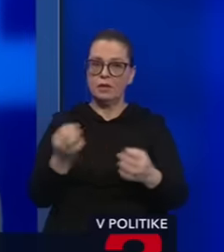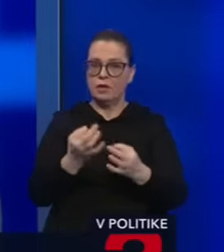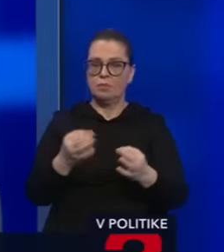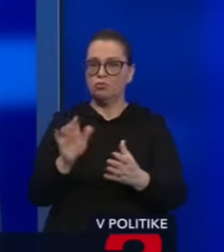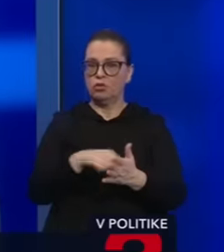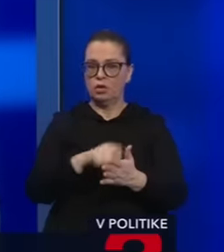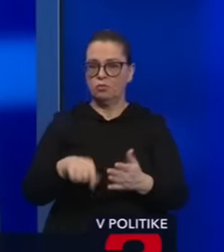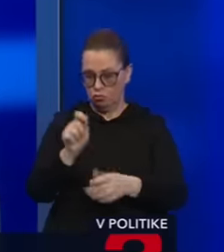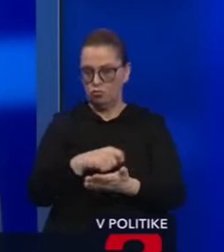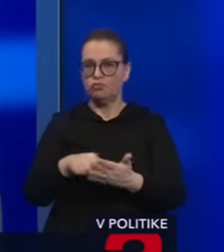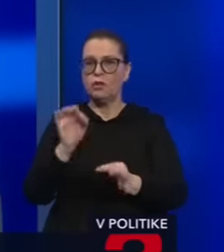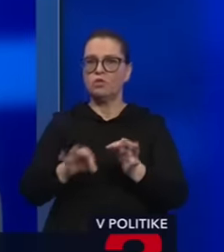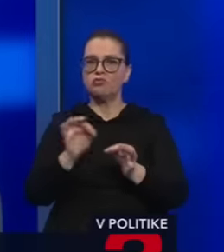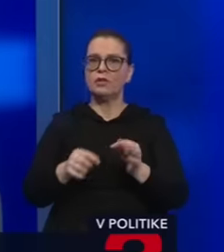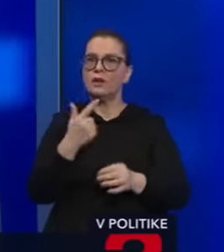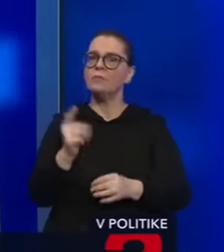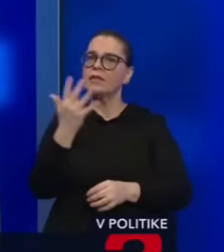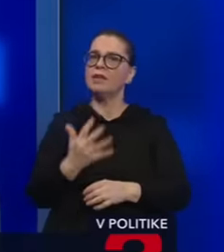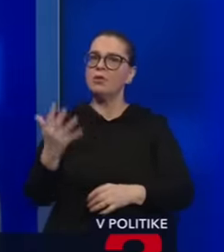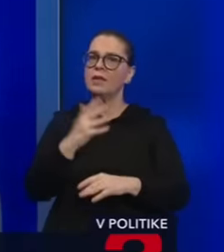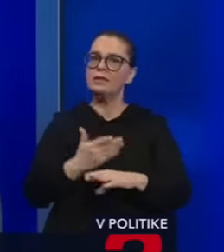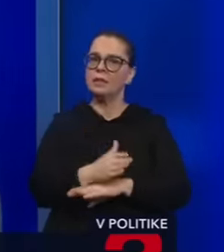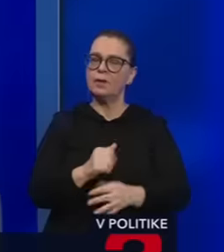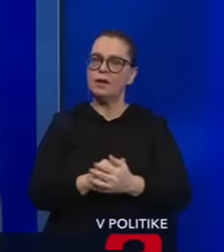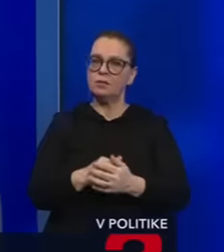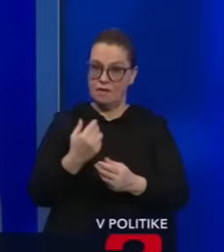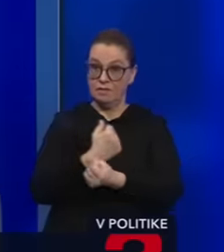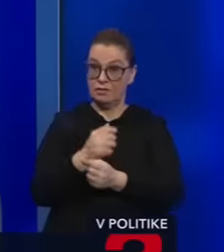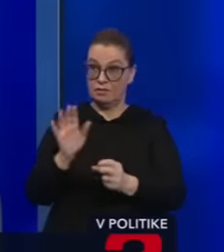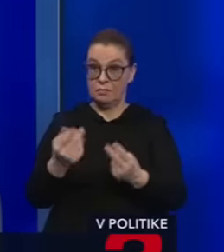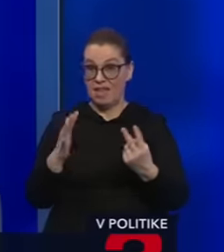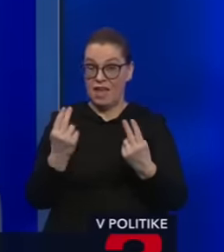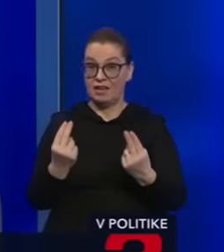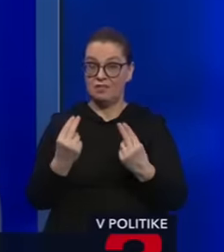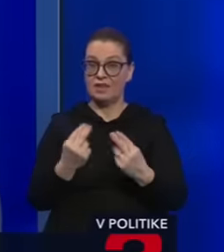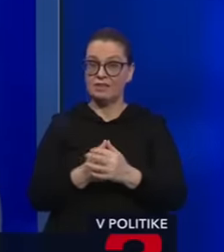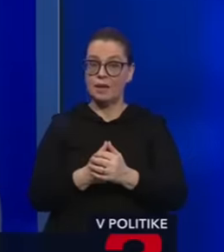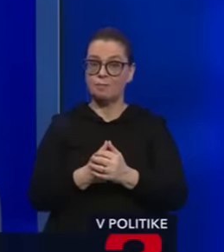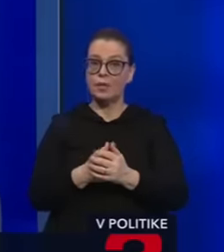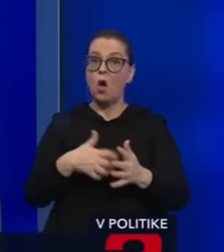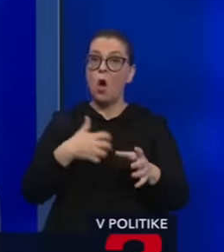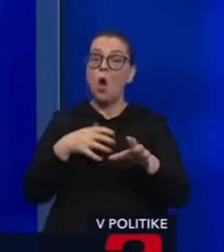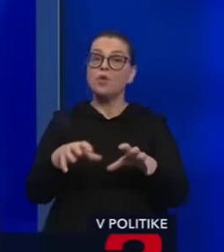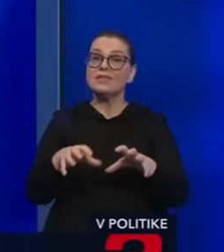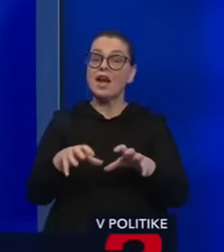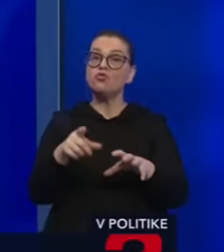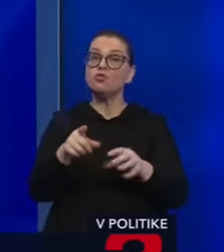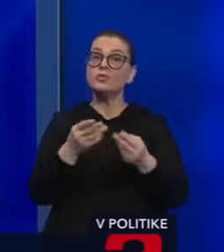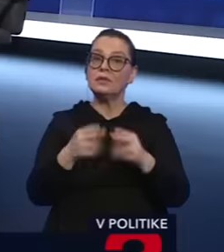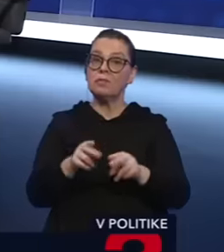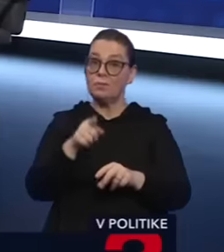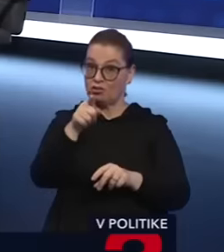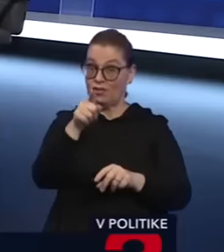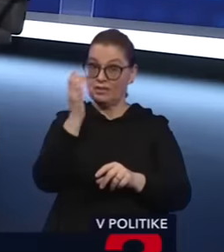sme ich nezrušili? Zružme, ušetríme 250 miliónov. Tie väznice majú nejaký význam. Ten odstrašujúci, jednoducho prípad, keď vy ste